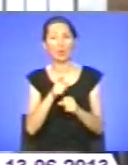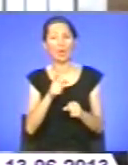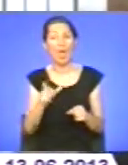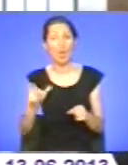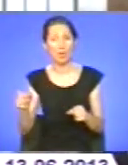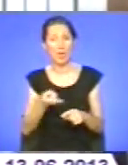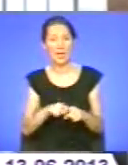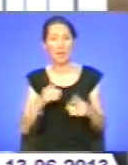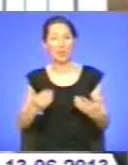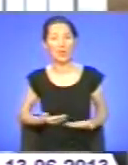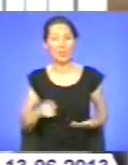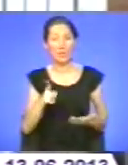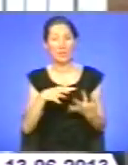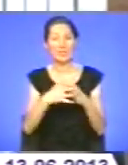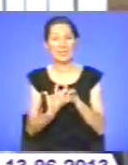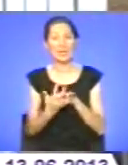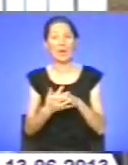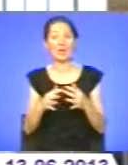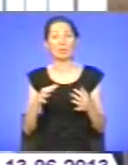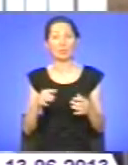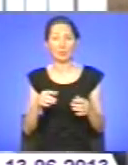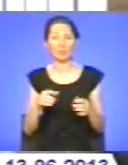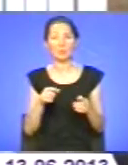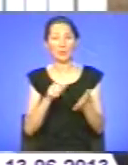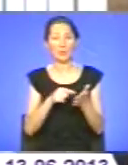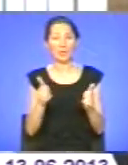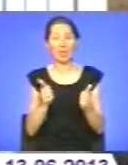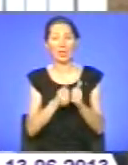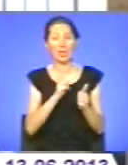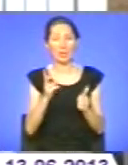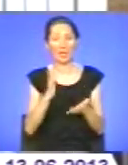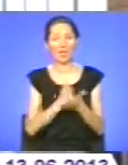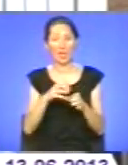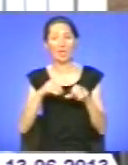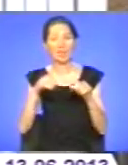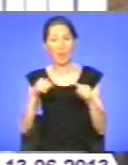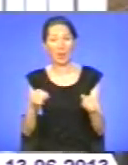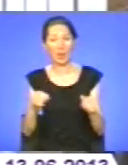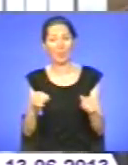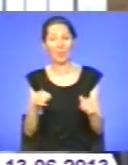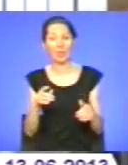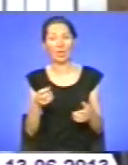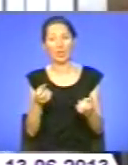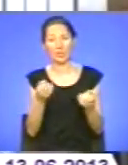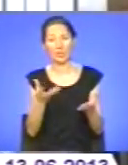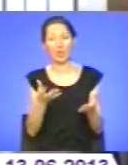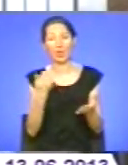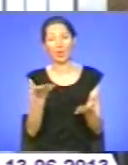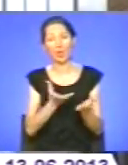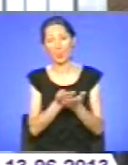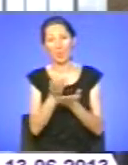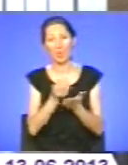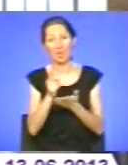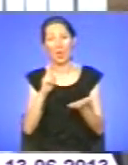проживають у тих сільських населеннях пунктах, біля яких знаходиться сільськогосподарське угіддя. І безперечно вони сплачують податки.